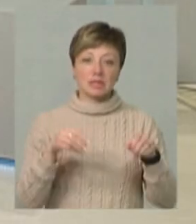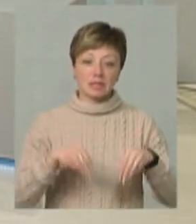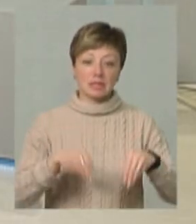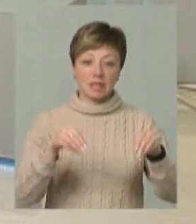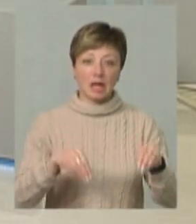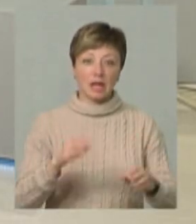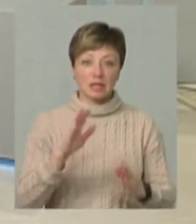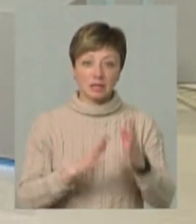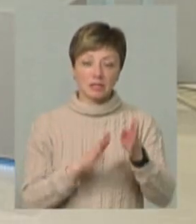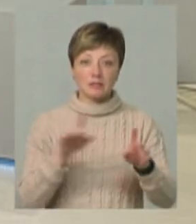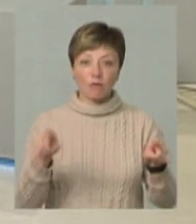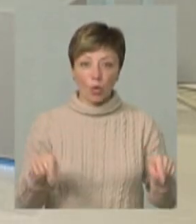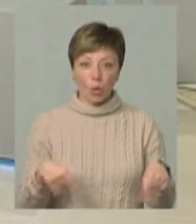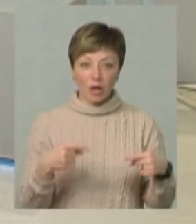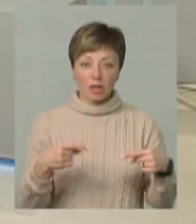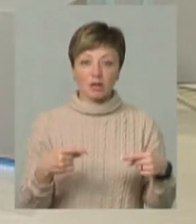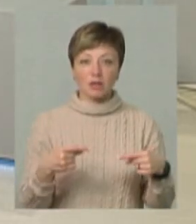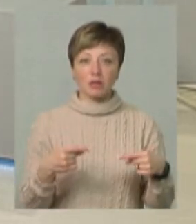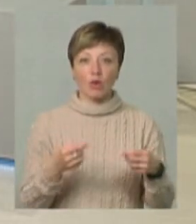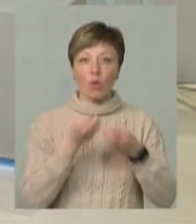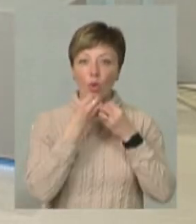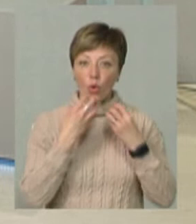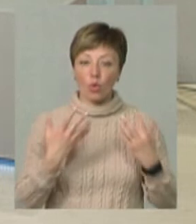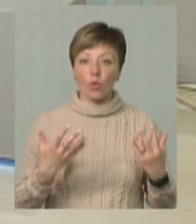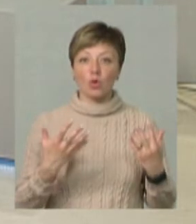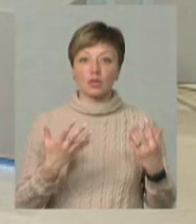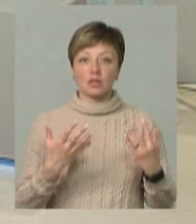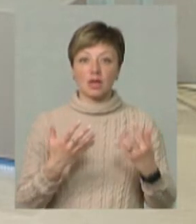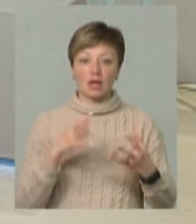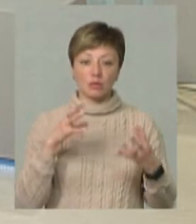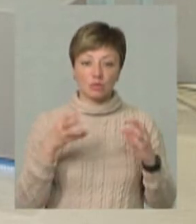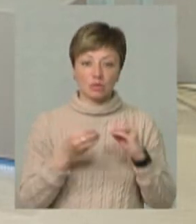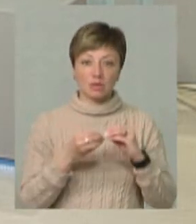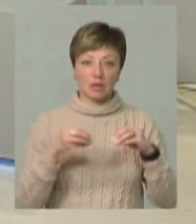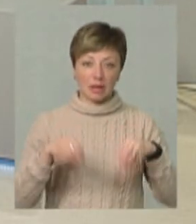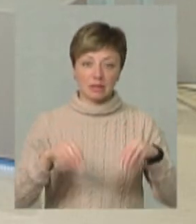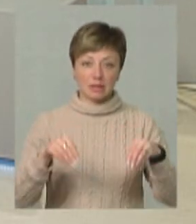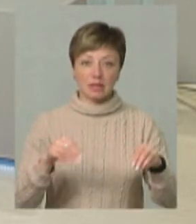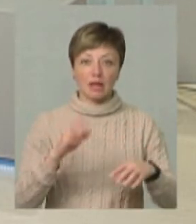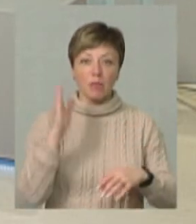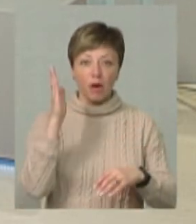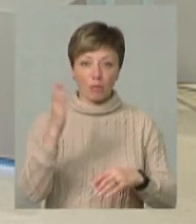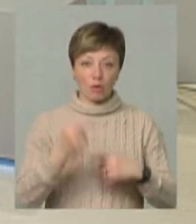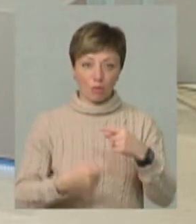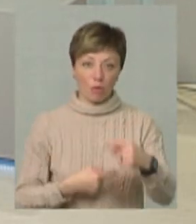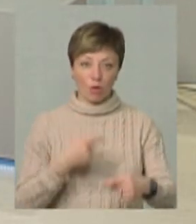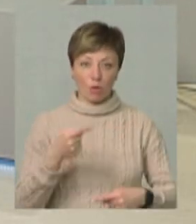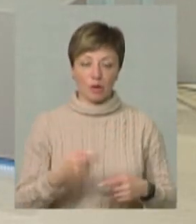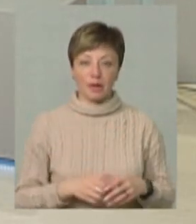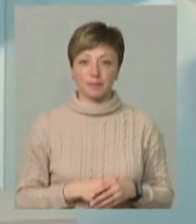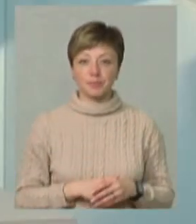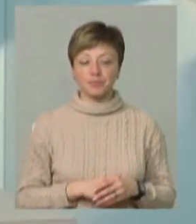створити там абсолютно повноцінні, хороші, високопродуктивні насадження для наших майбутніх поколінь.